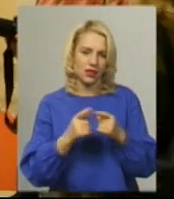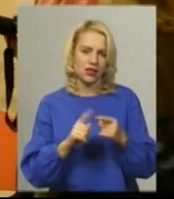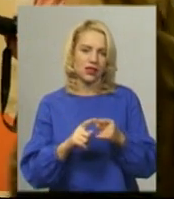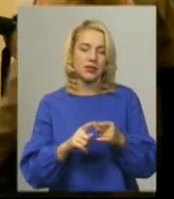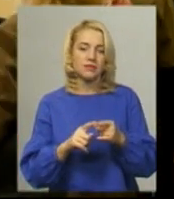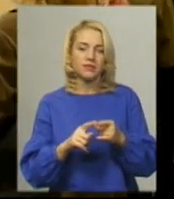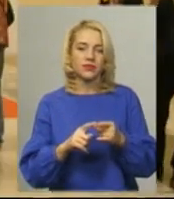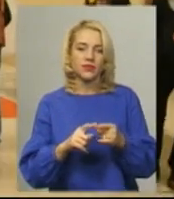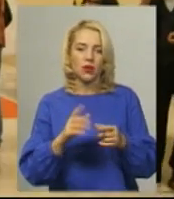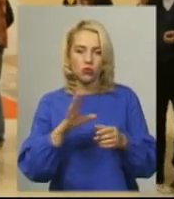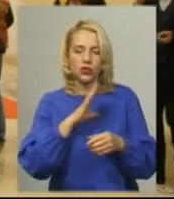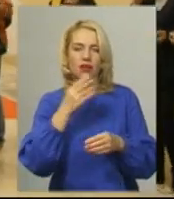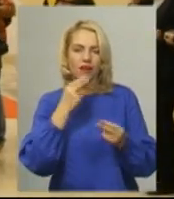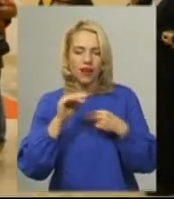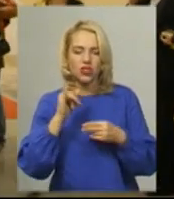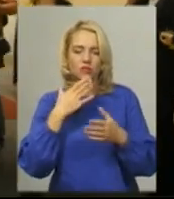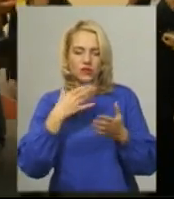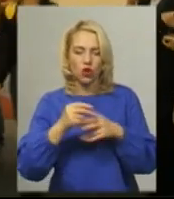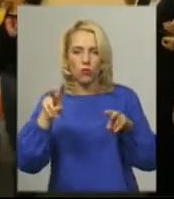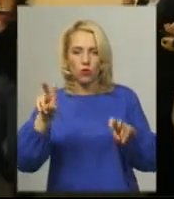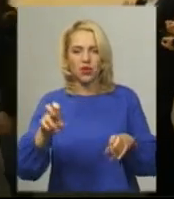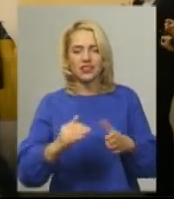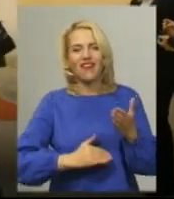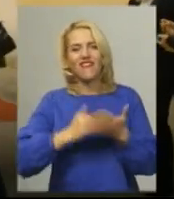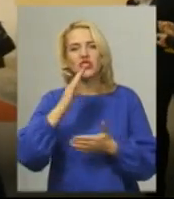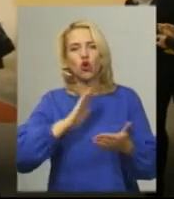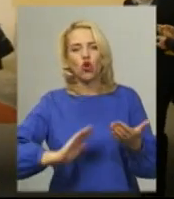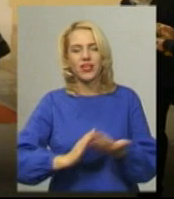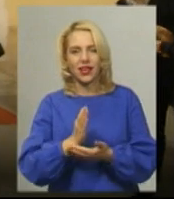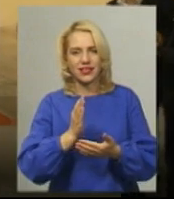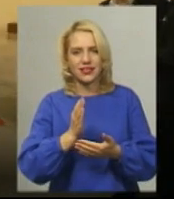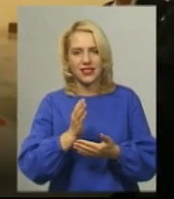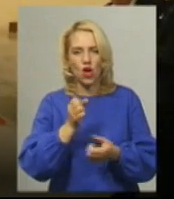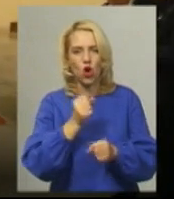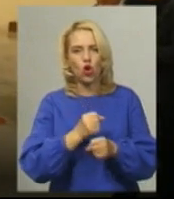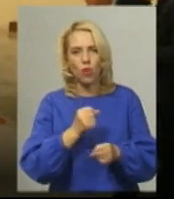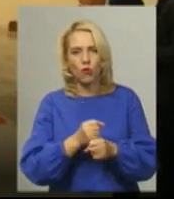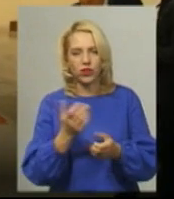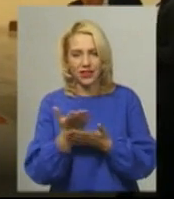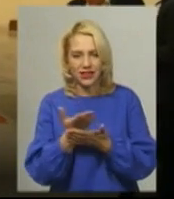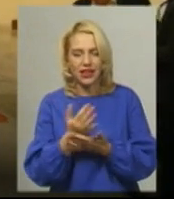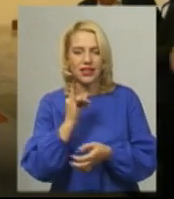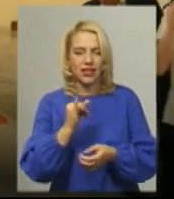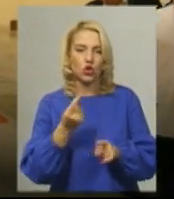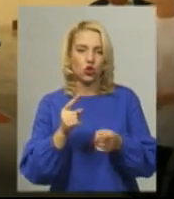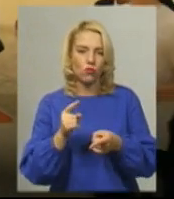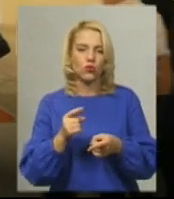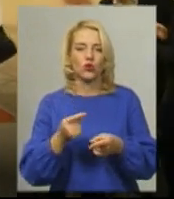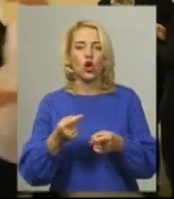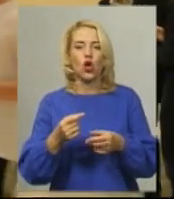найкращим в своїй номінації. Високоякісні роботи і тому журі дуже тяжко